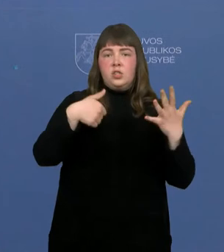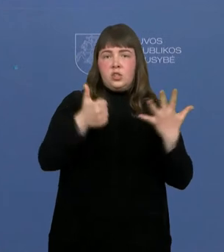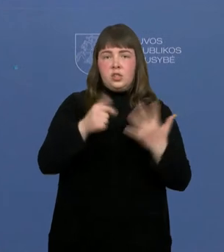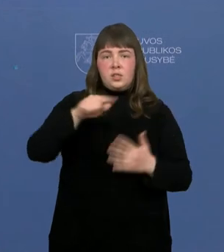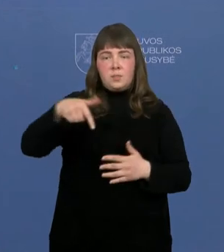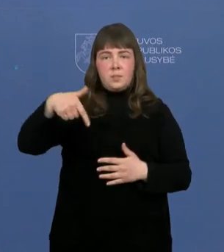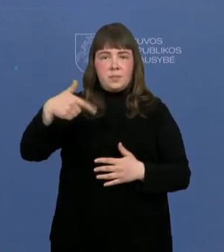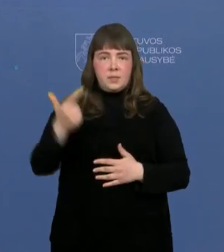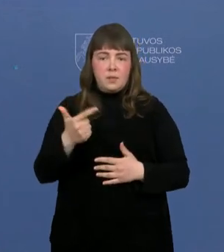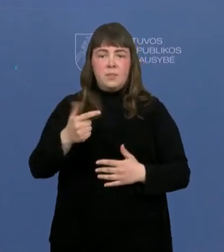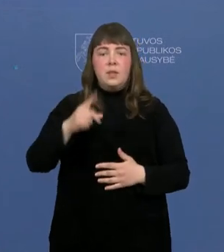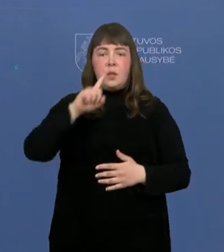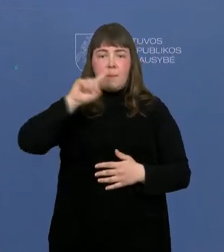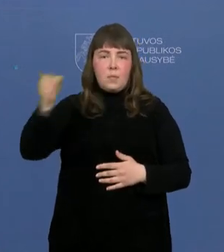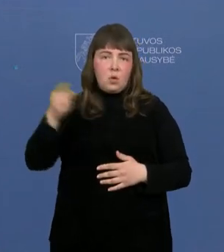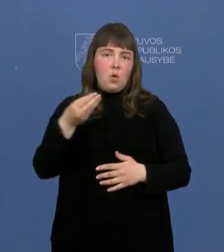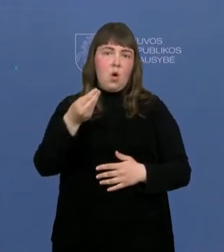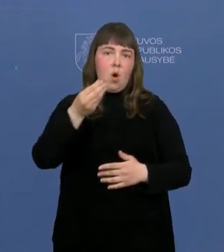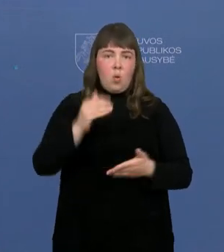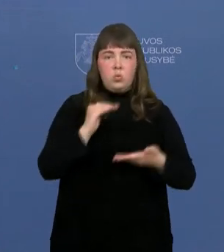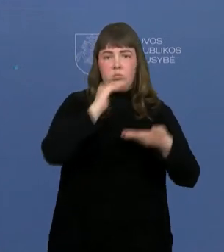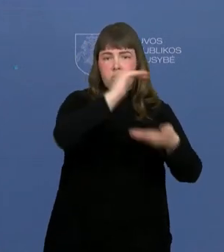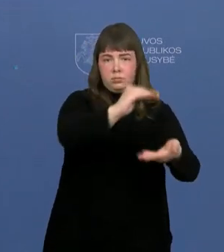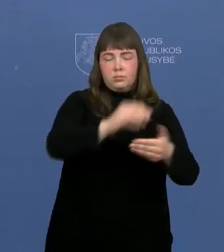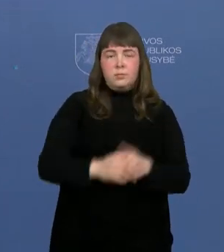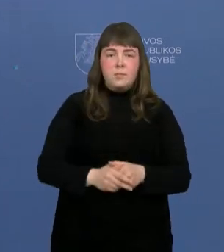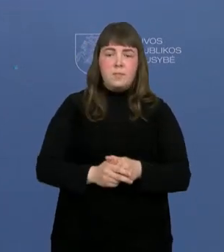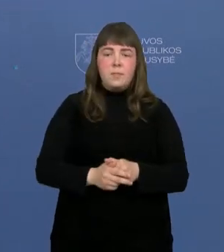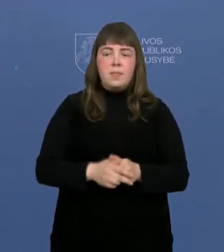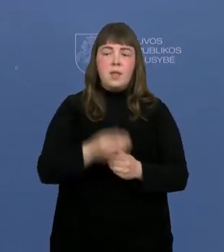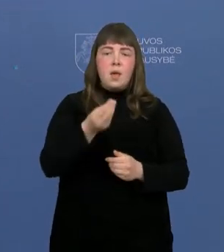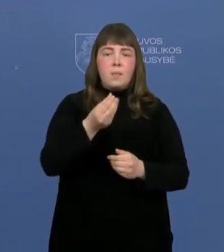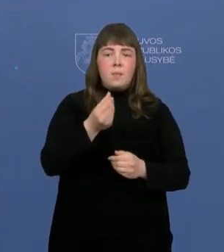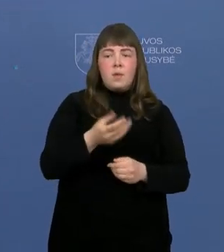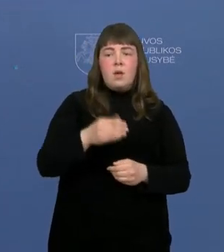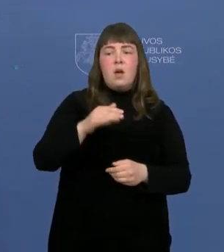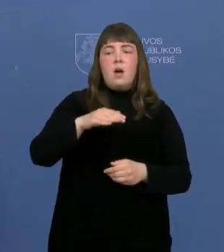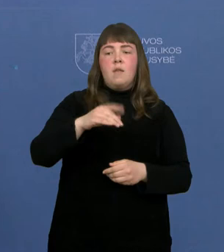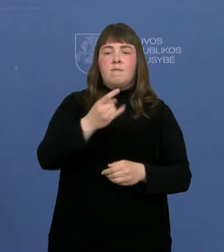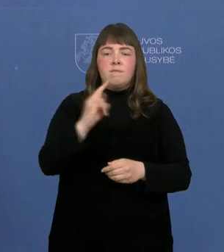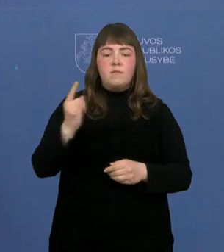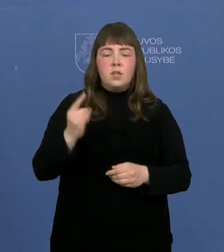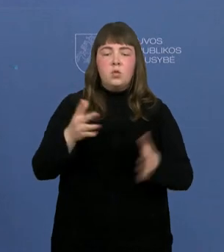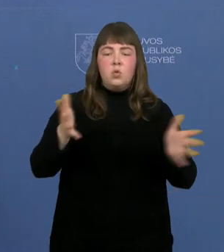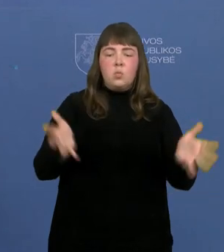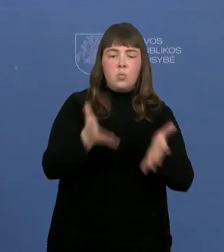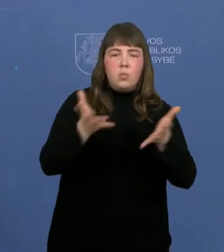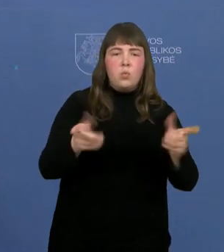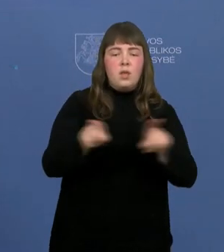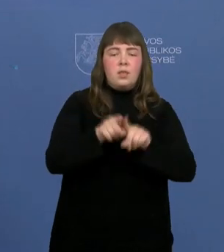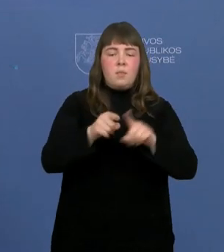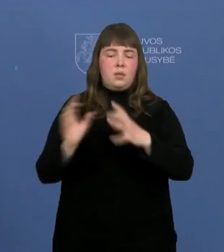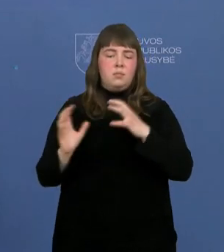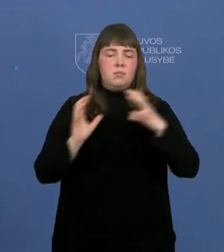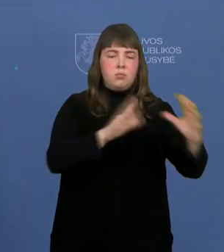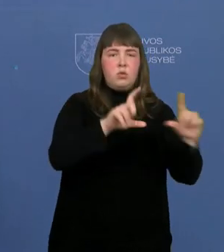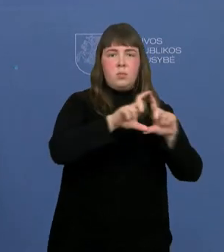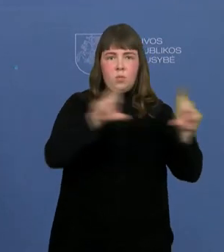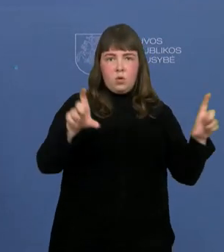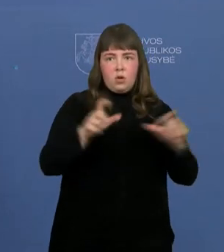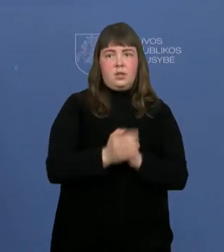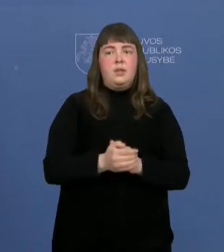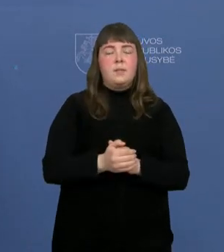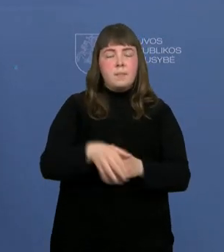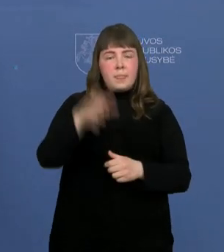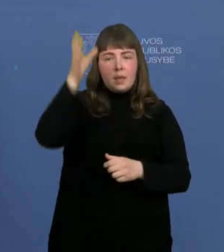milijonus eurų. Tai yra, na, lėšos skirtos vaikų ugdymų ir pavėžėjimų į mokyklą finansuoti iki mokslo metų